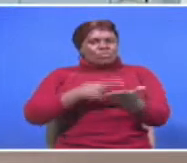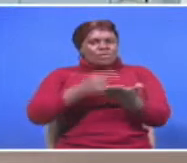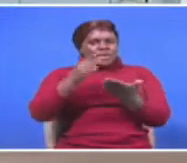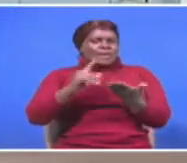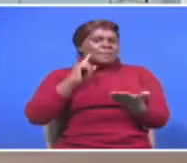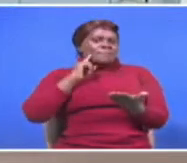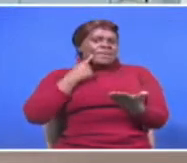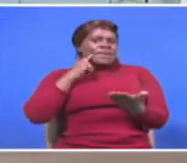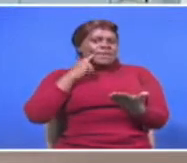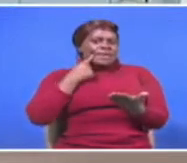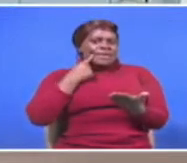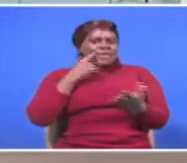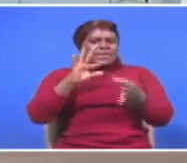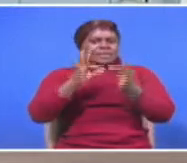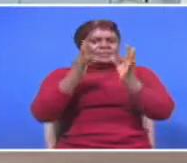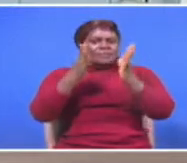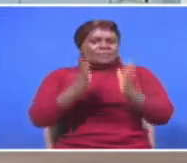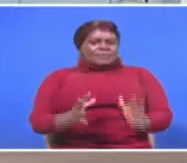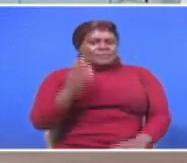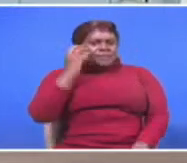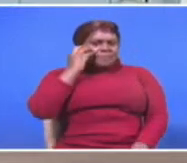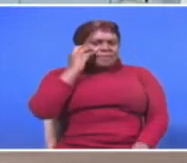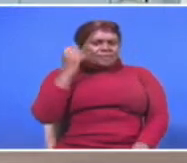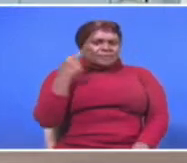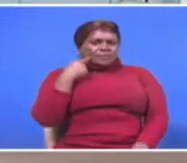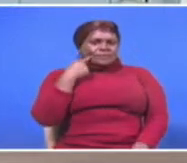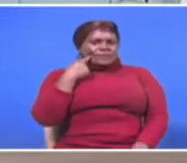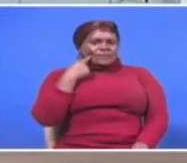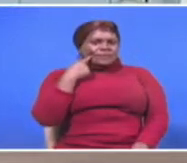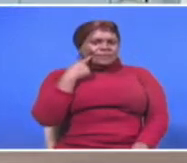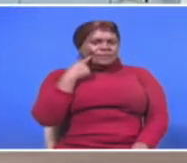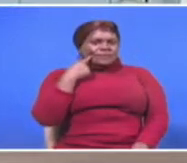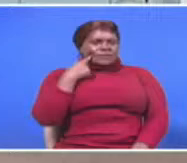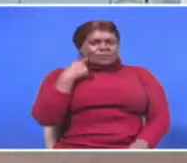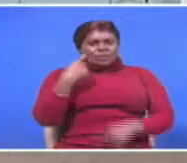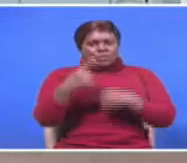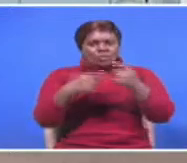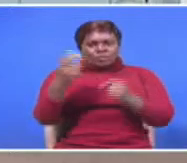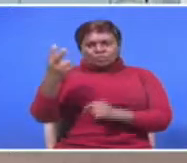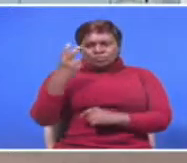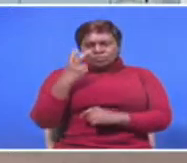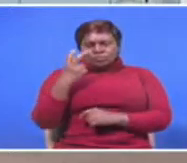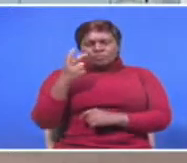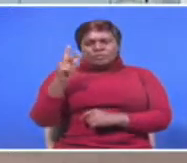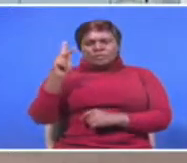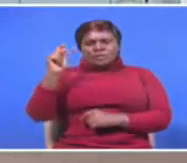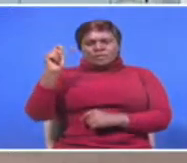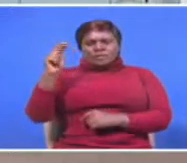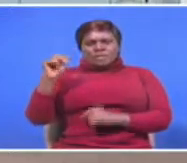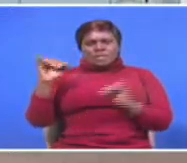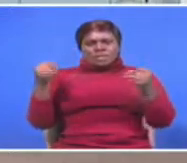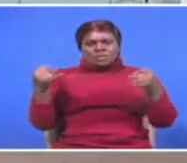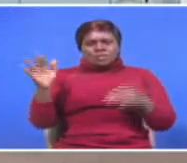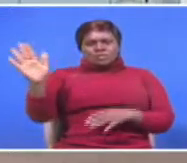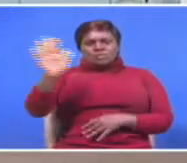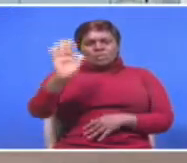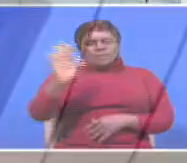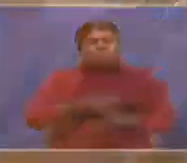Jinalangu ni Mary Atuoli na amtangazadio ishara. Mekuwa ni meresho witi. Endelea kutazama rininga ya KT News kwa hili.